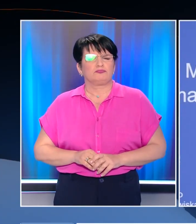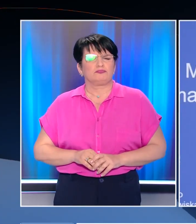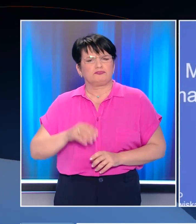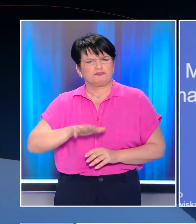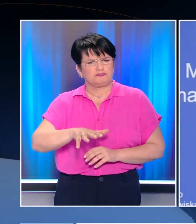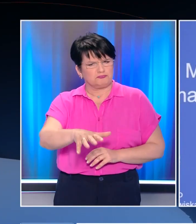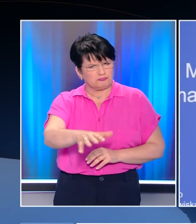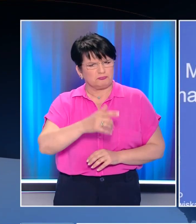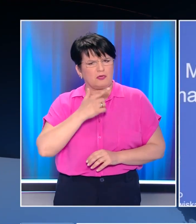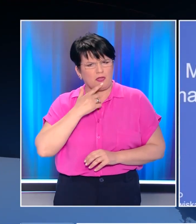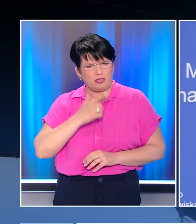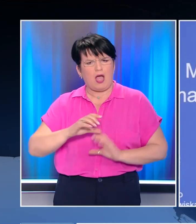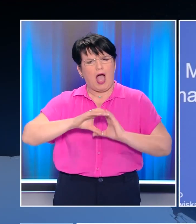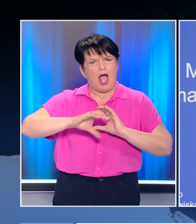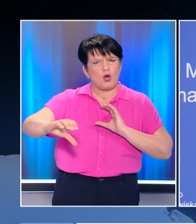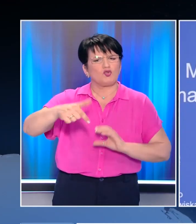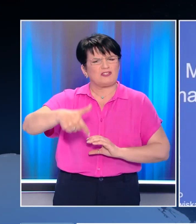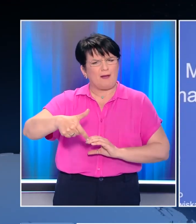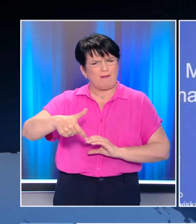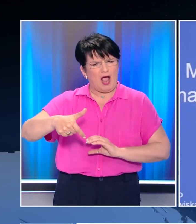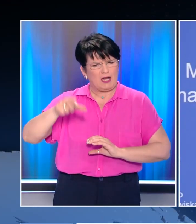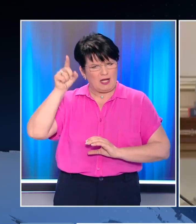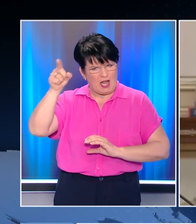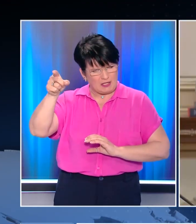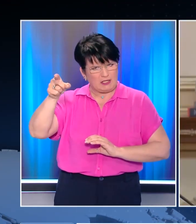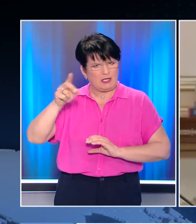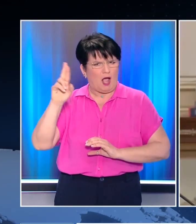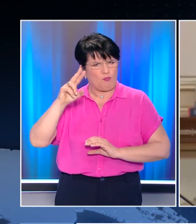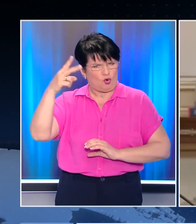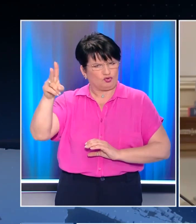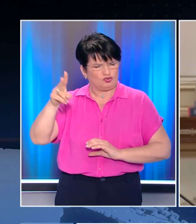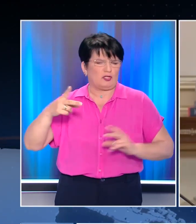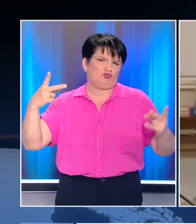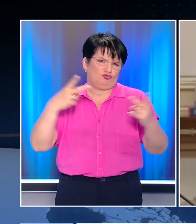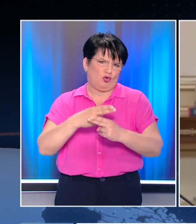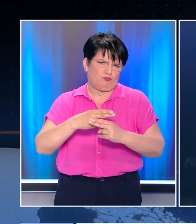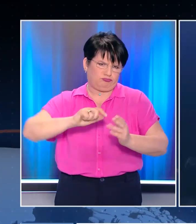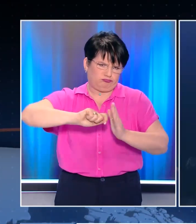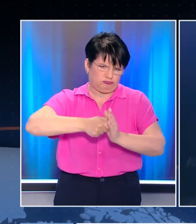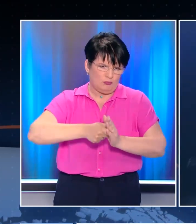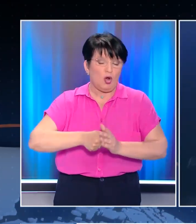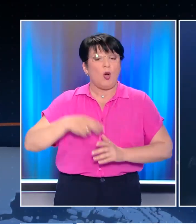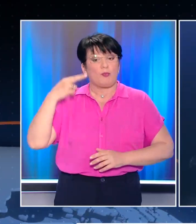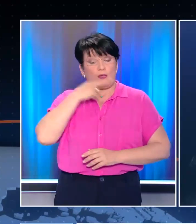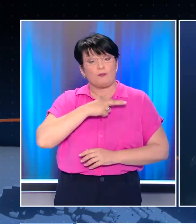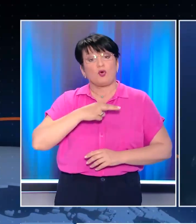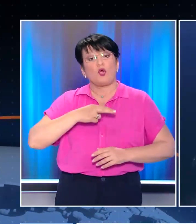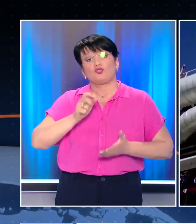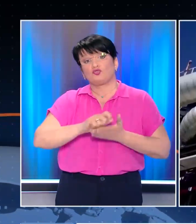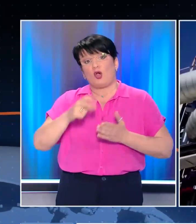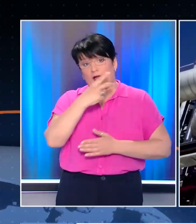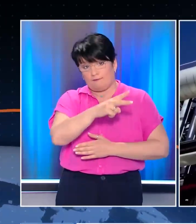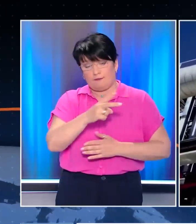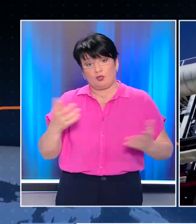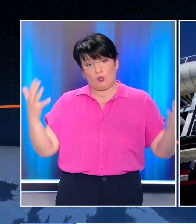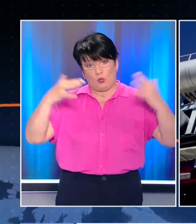Κυριάκος Μητσοτάκη συγκάλεσε έκτακτη σύσκεψη στο μεσημέρι στο Μαξίμου